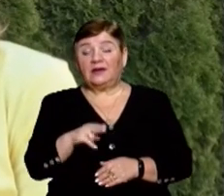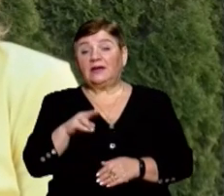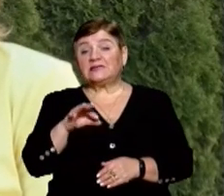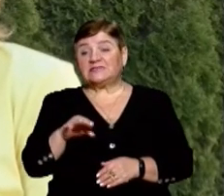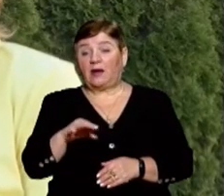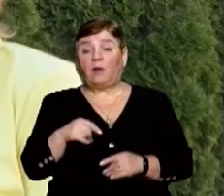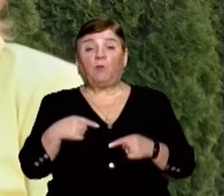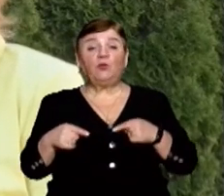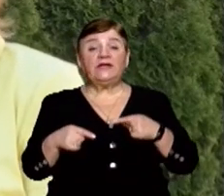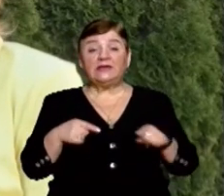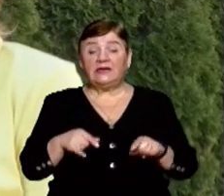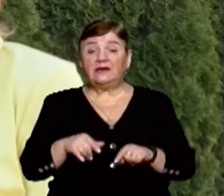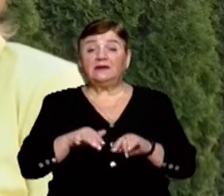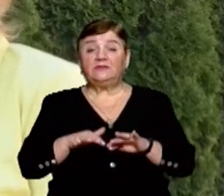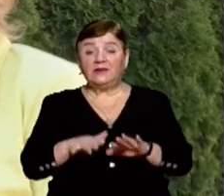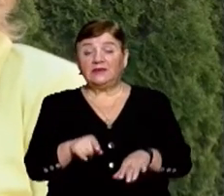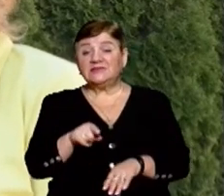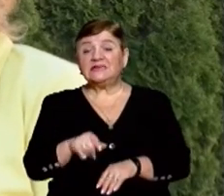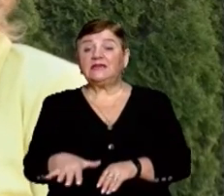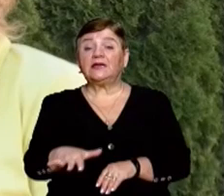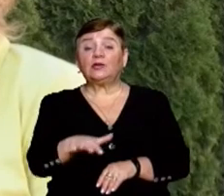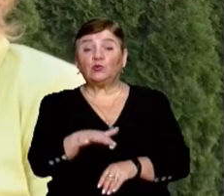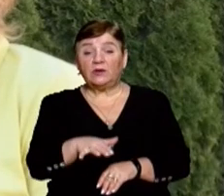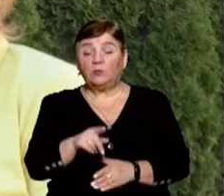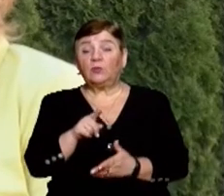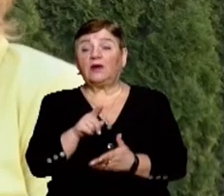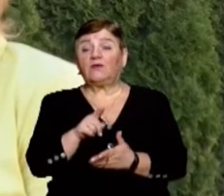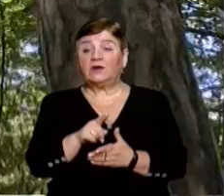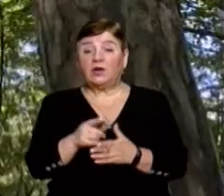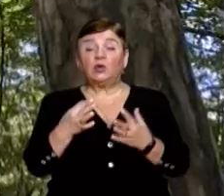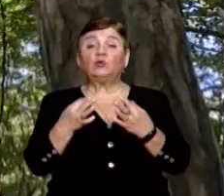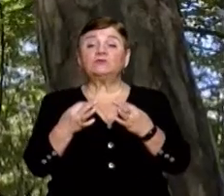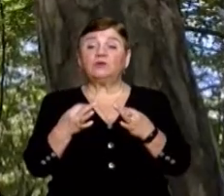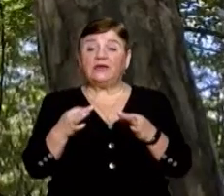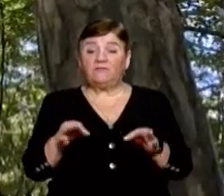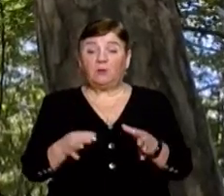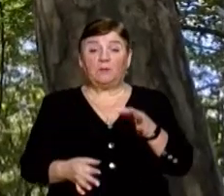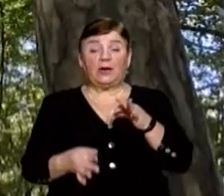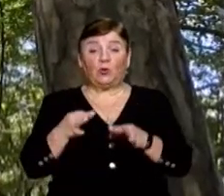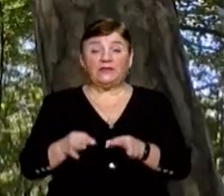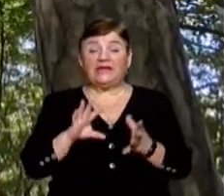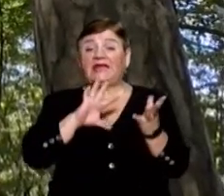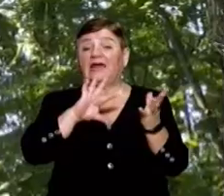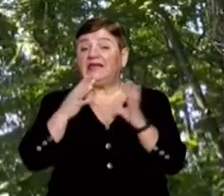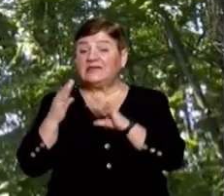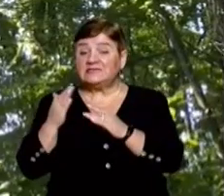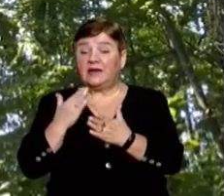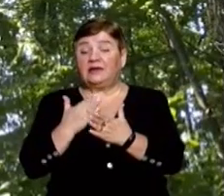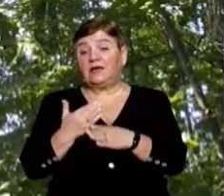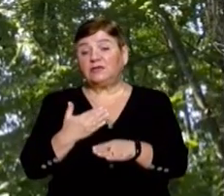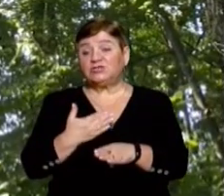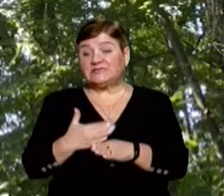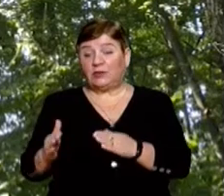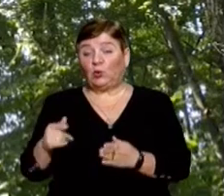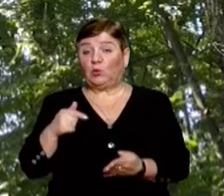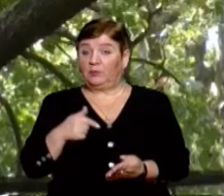Тобто будь-які дії на цій території, вони вимагають відповідно дозволів. Це природний ліс, і він є частиною